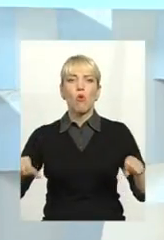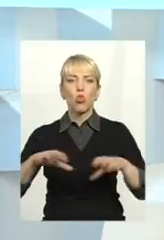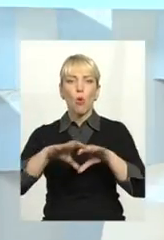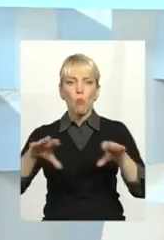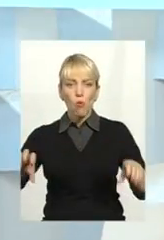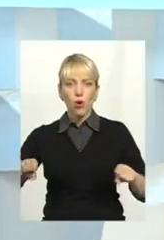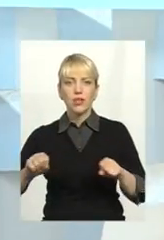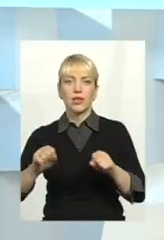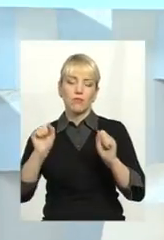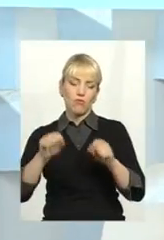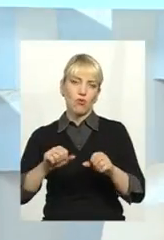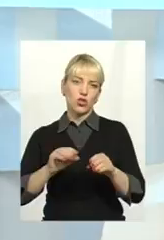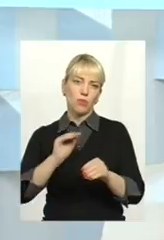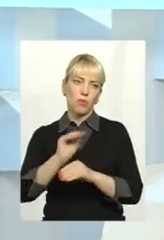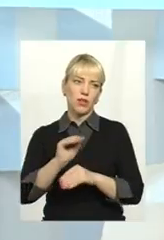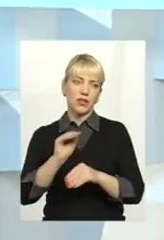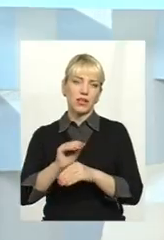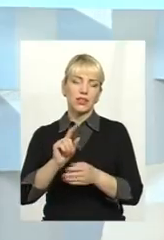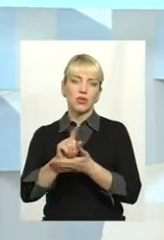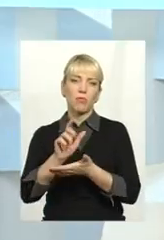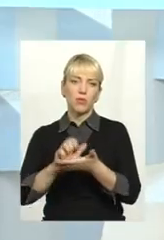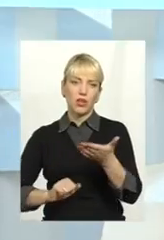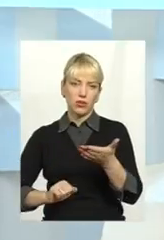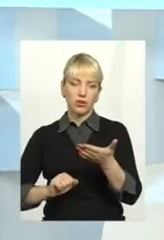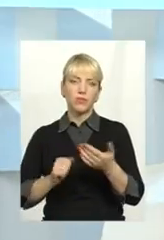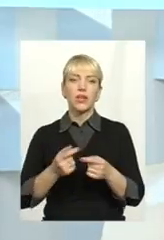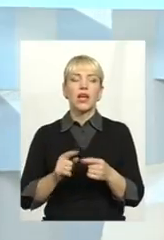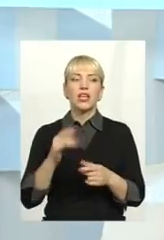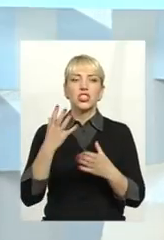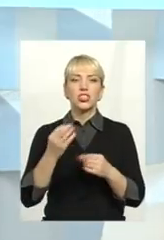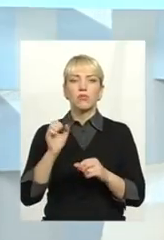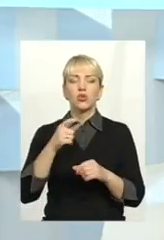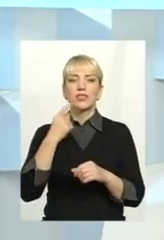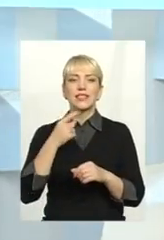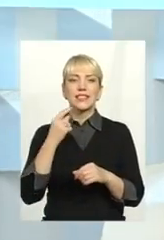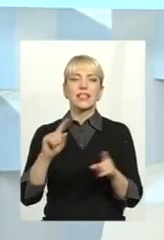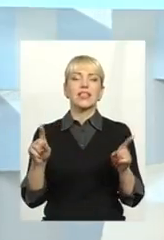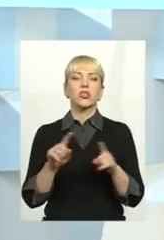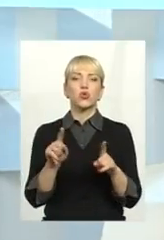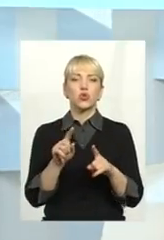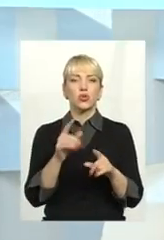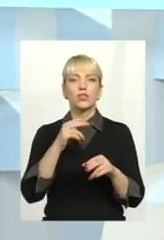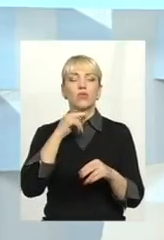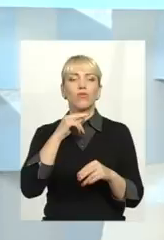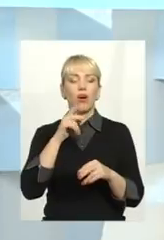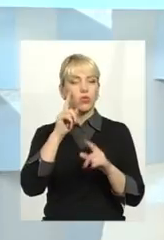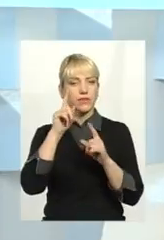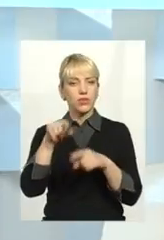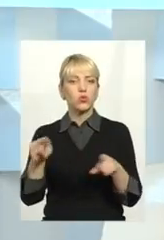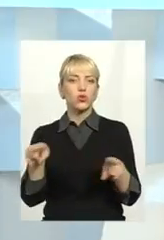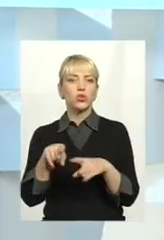власне кажучи, обкладати додатковим податком. Більш того, хочу звернути вашу увагу, що закон